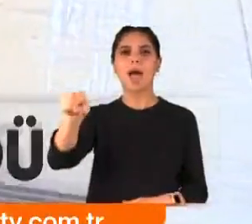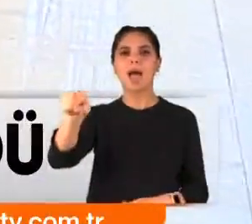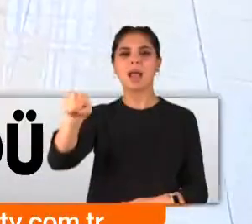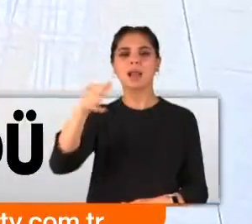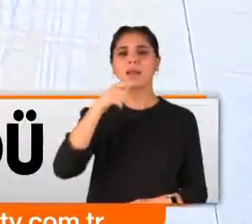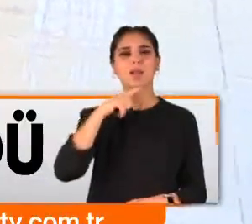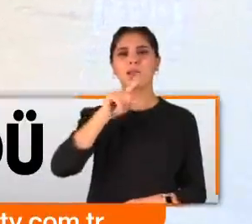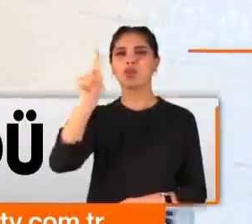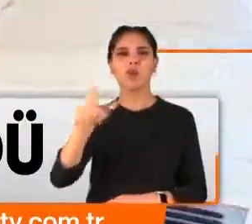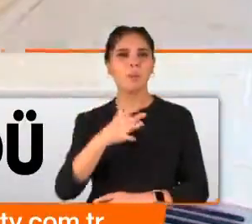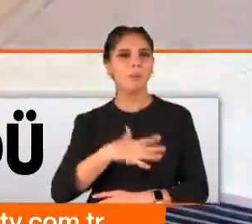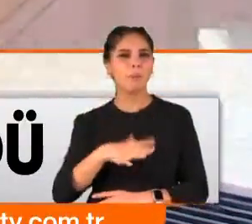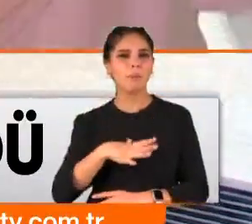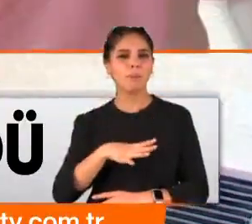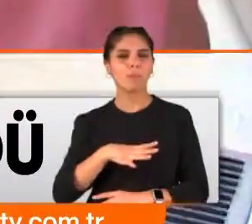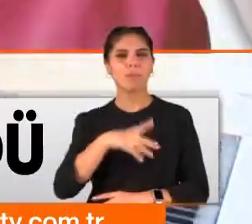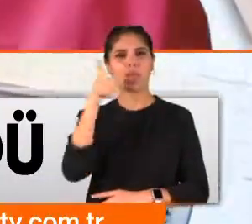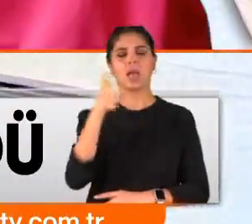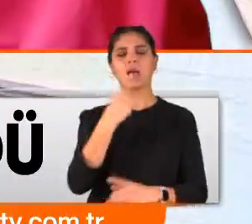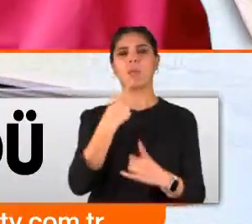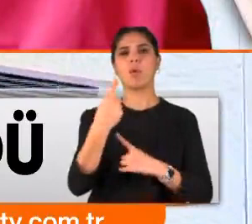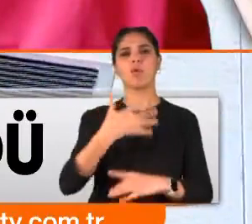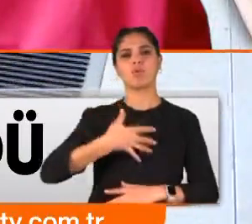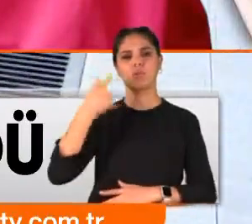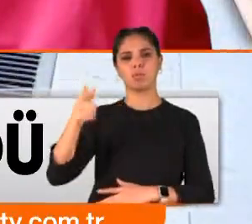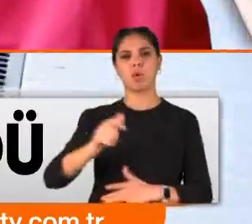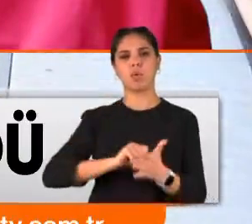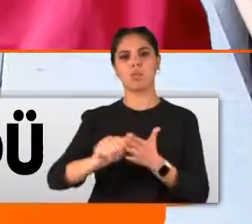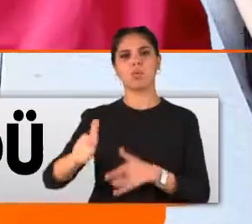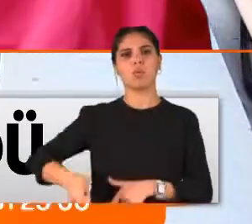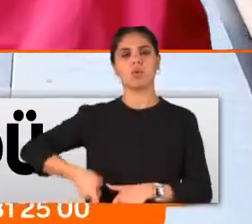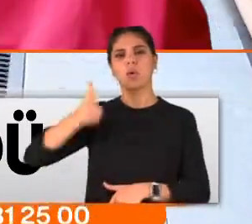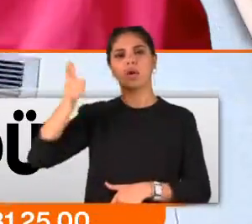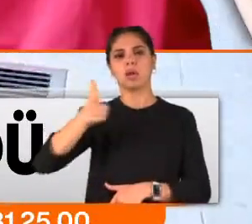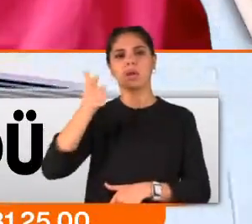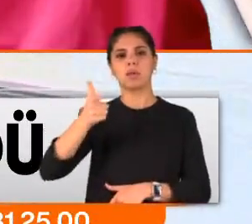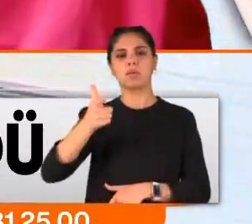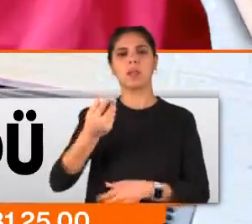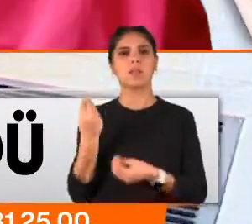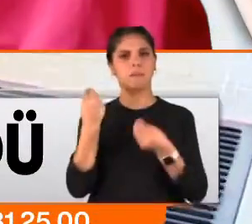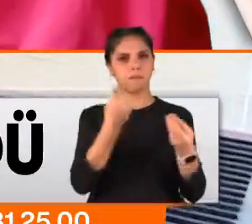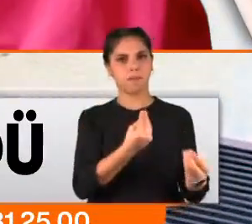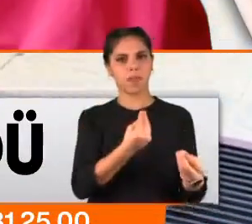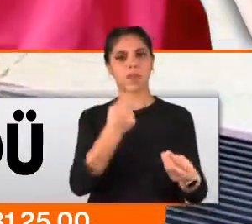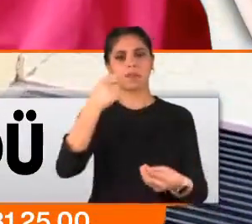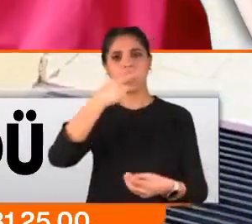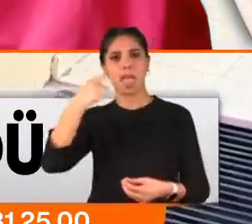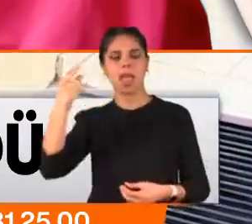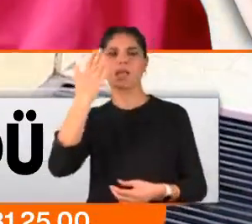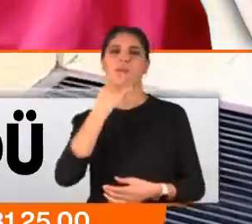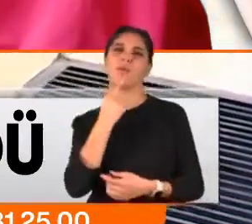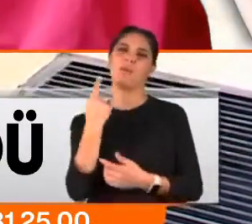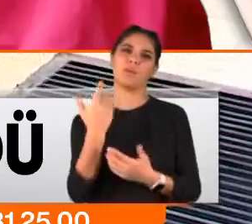mikrofon uzatmak istedik ancak kameralara konuşmadılar. Tüm güvenlik kamerası görüntülerin verildiğini ve bir ihmallerinin